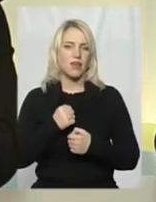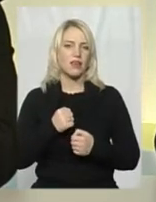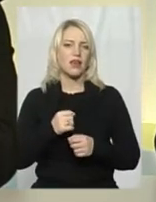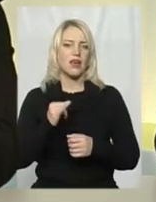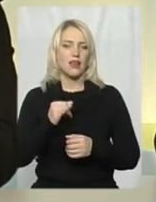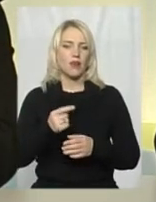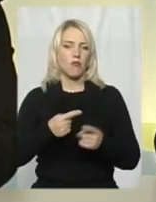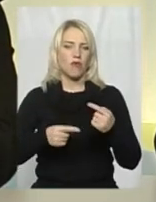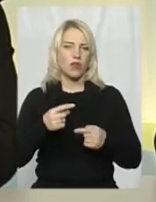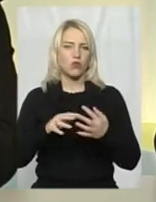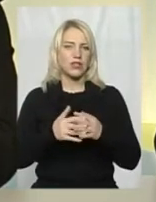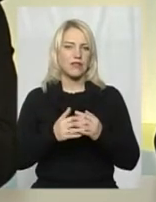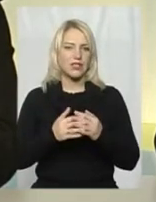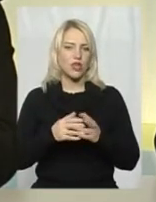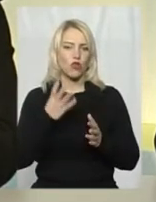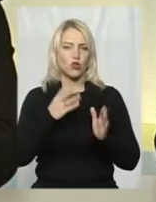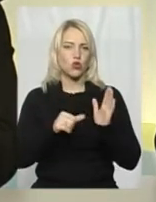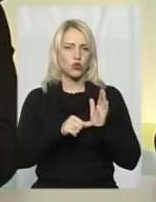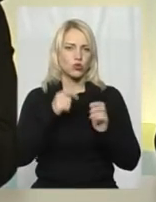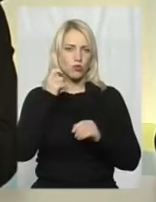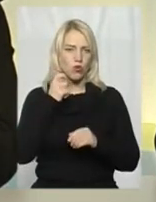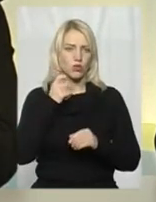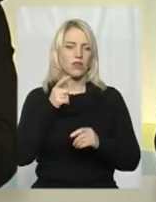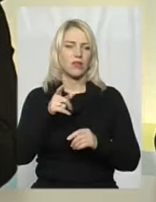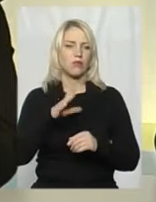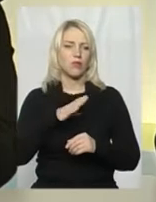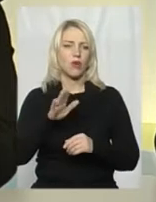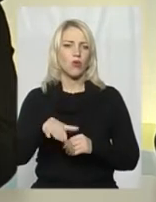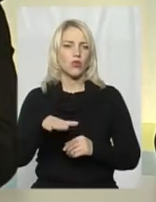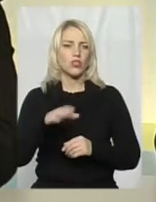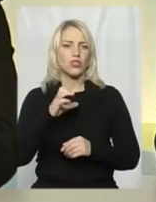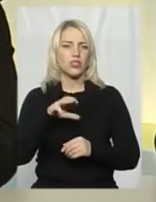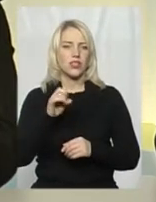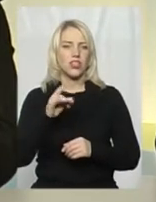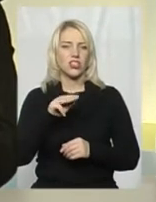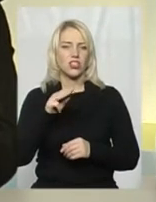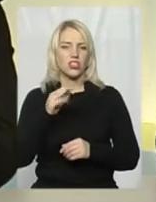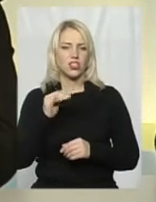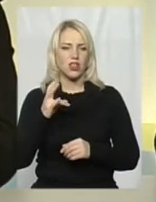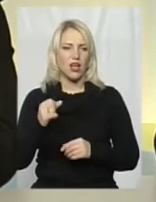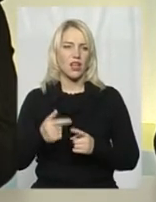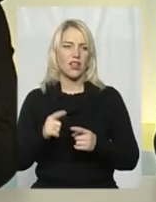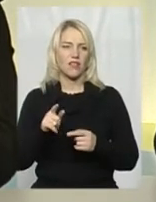1946. Він був значально молодший за мене теперішнього, але я